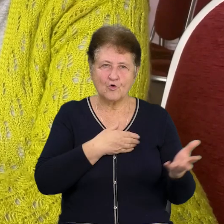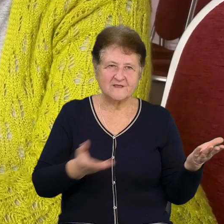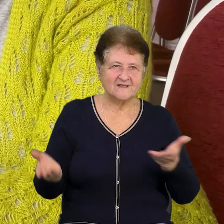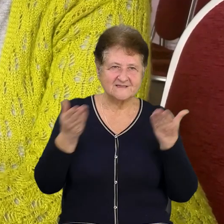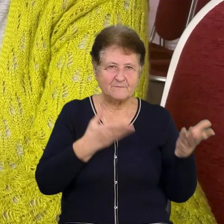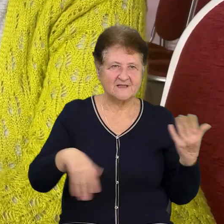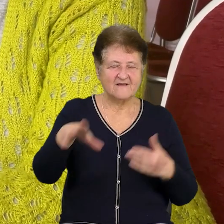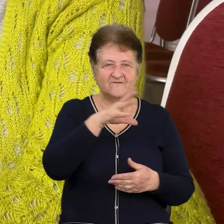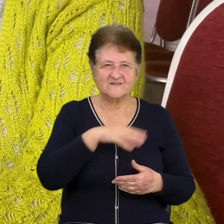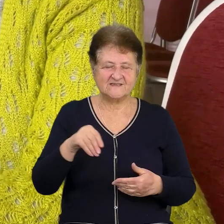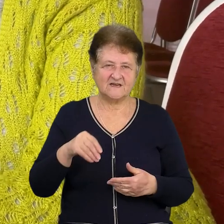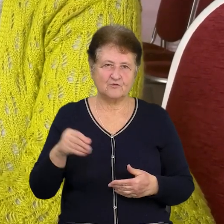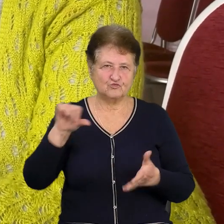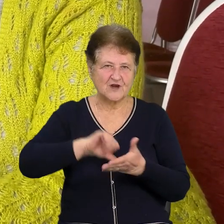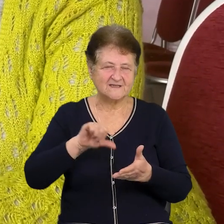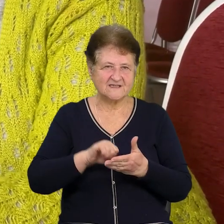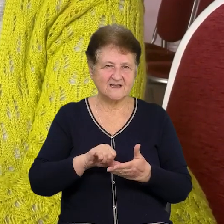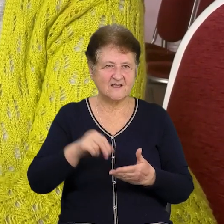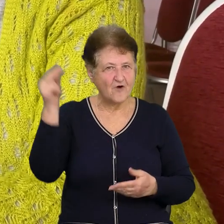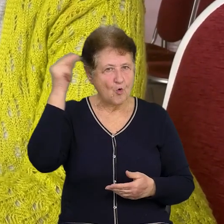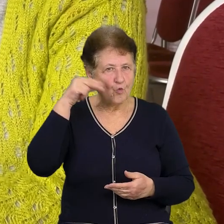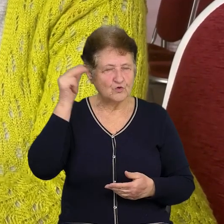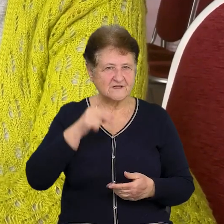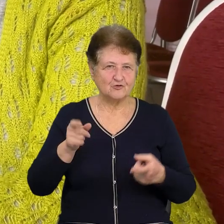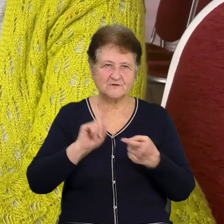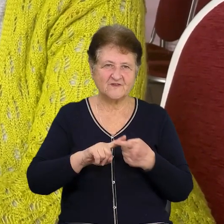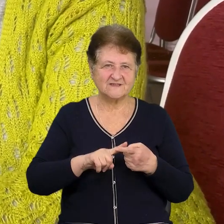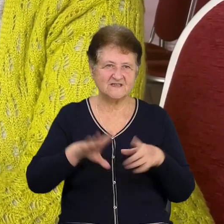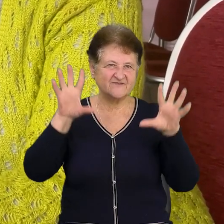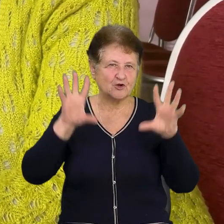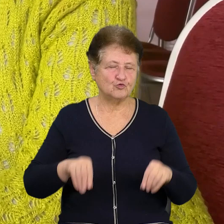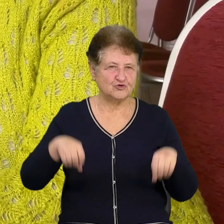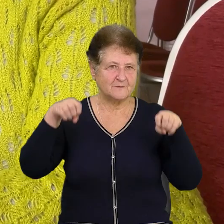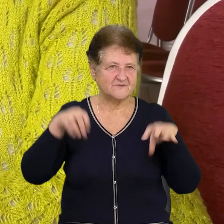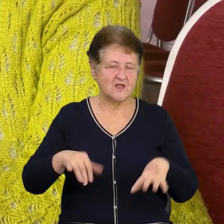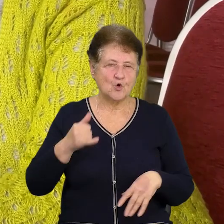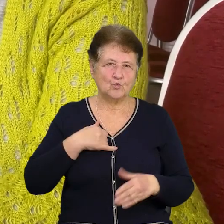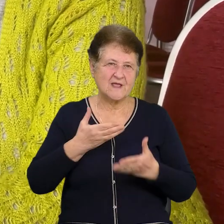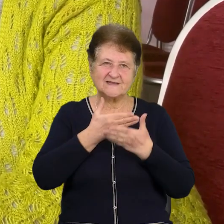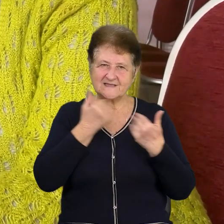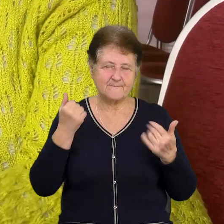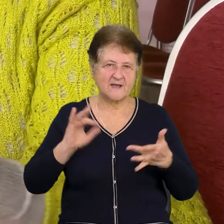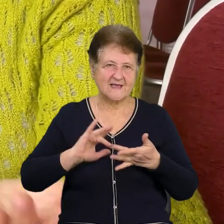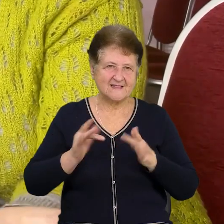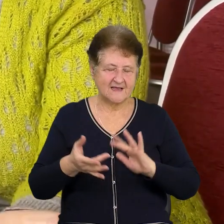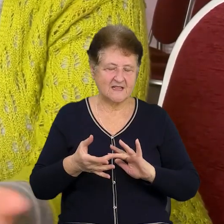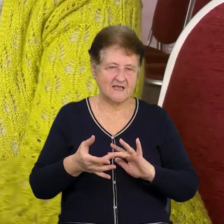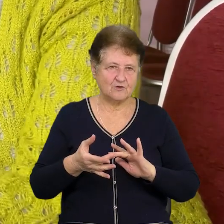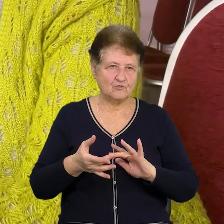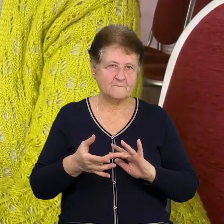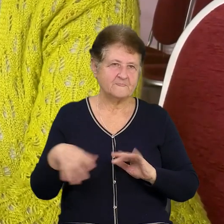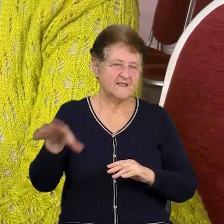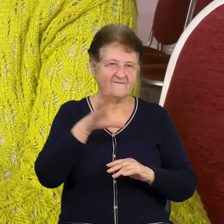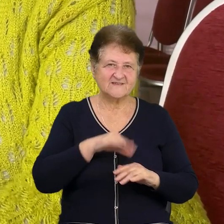наших курсів української мови. Але в зв'язку з цими відключеннями світла у нас немає інтернету. Тоді все